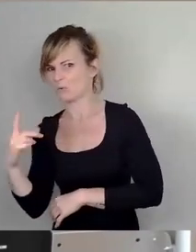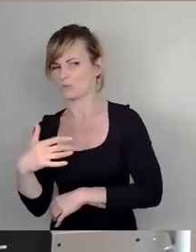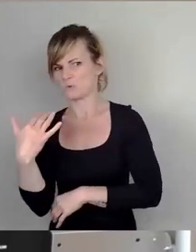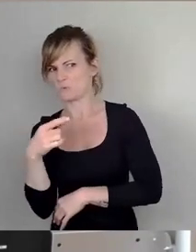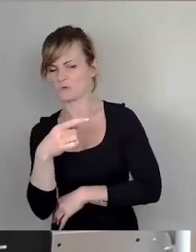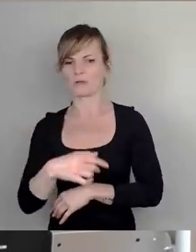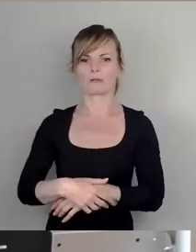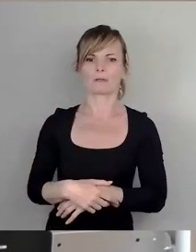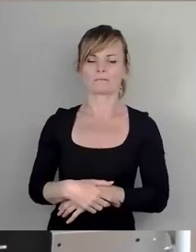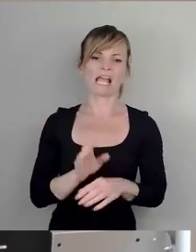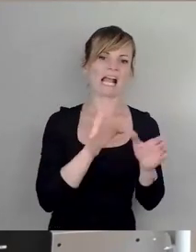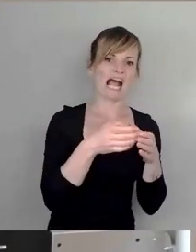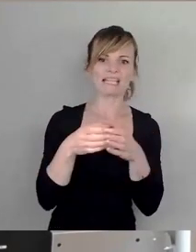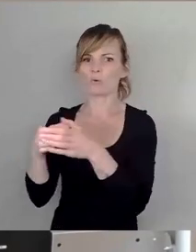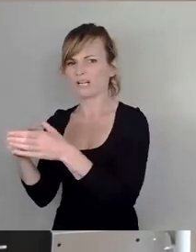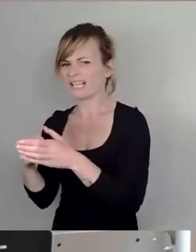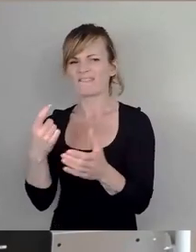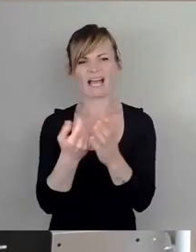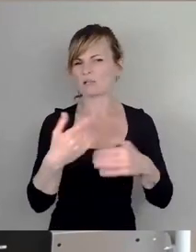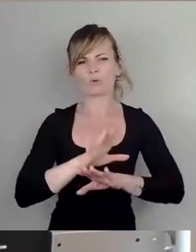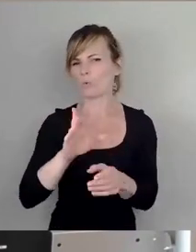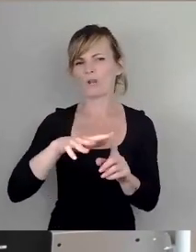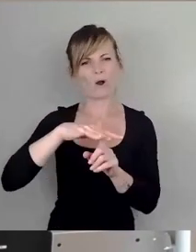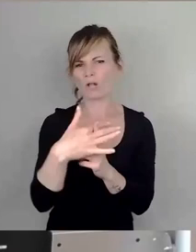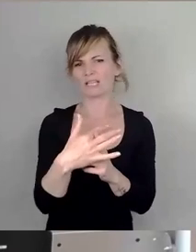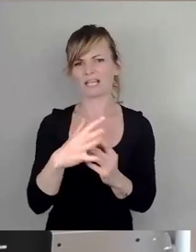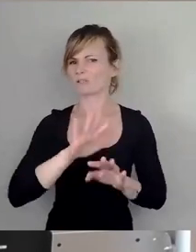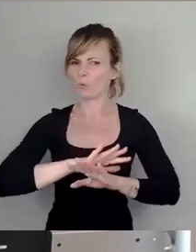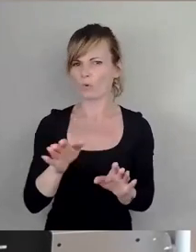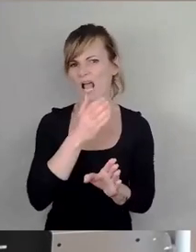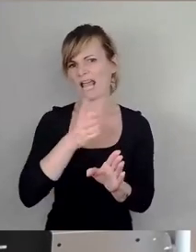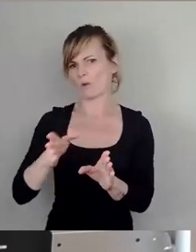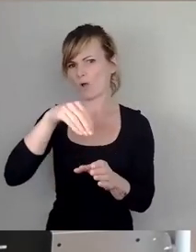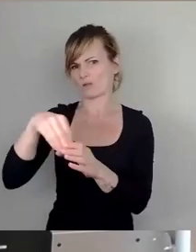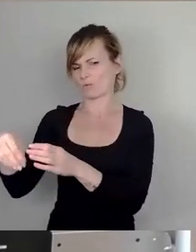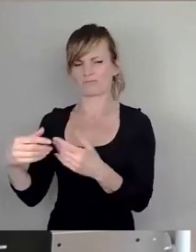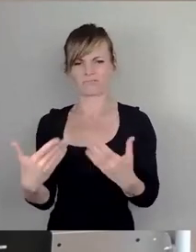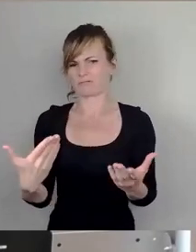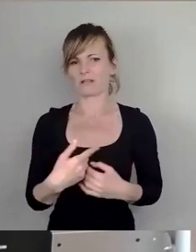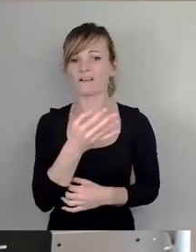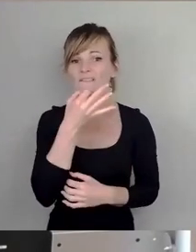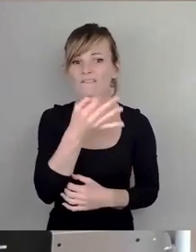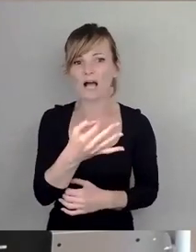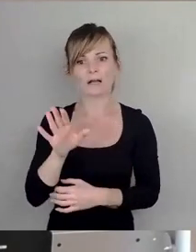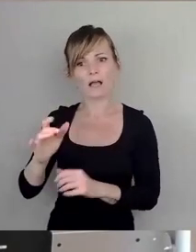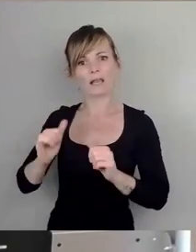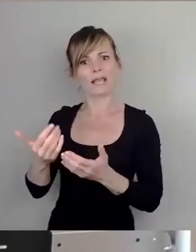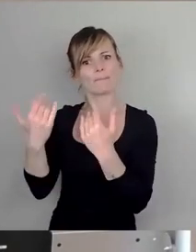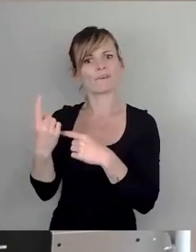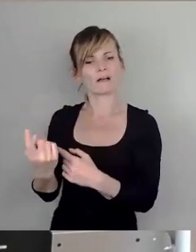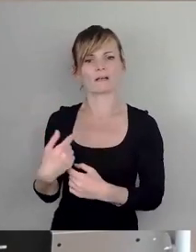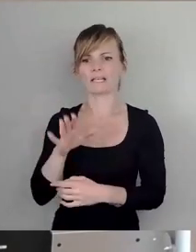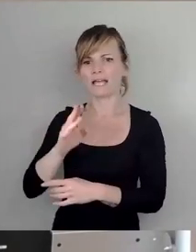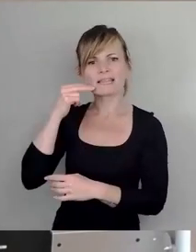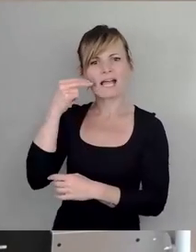nur Kategorien, wertlos, ohne Kontext und Einordnung. Ohne die Frage, was für ein Leben das war, wofür ihr Name mit